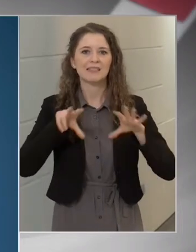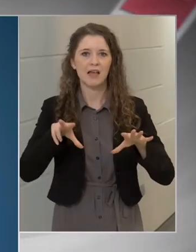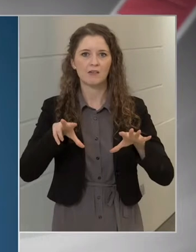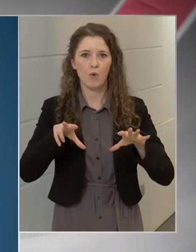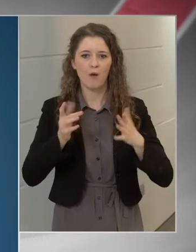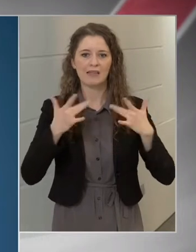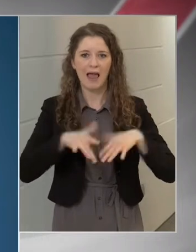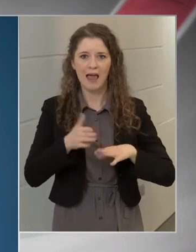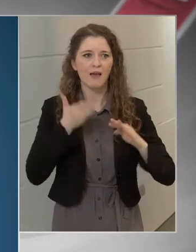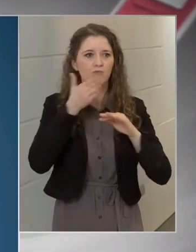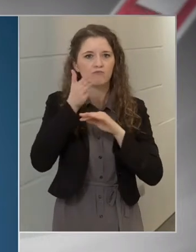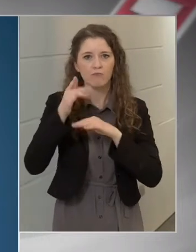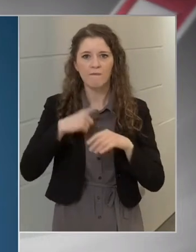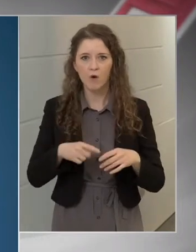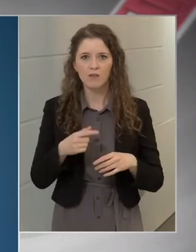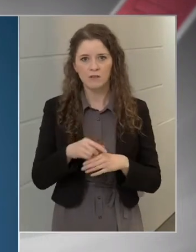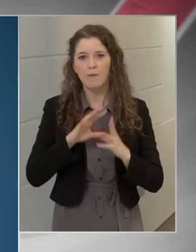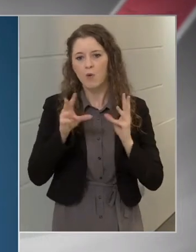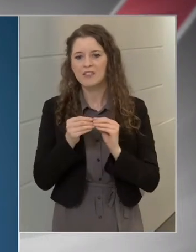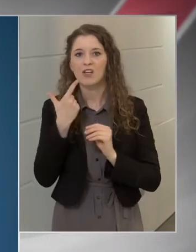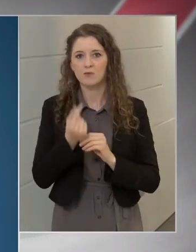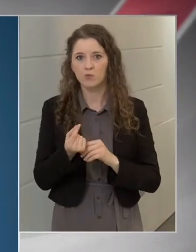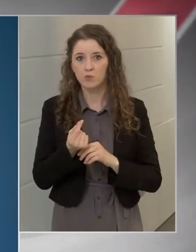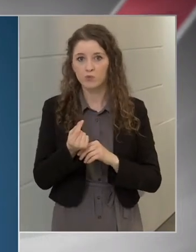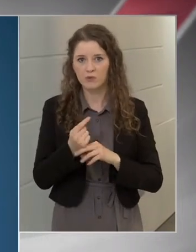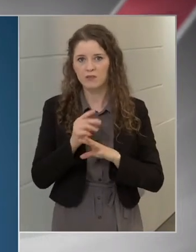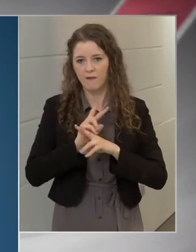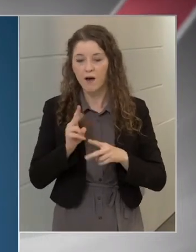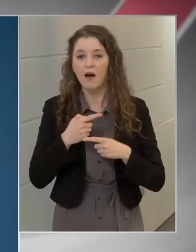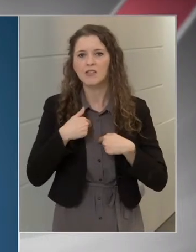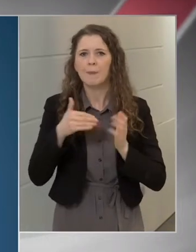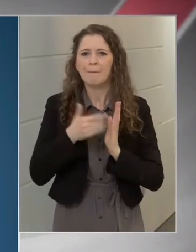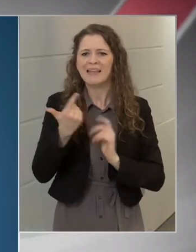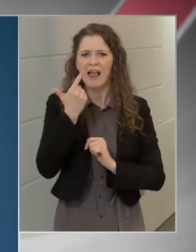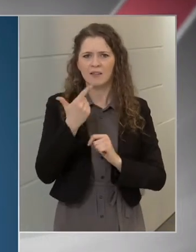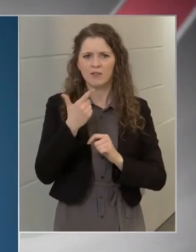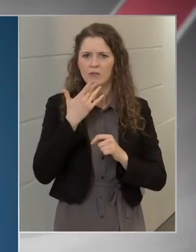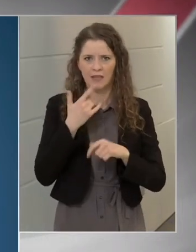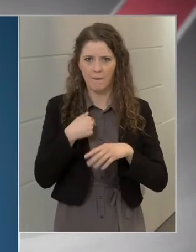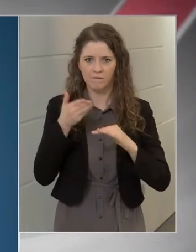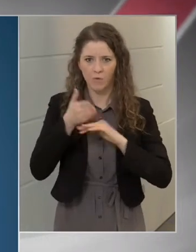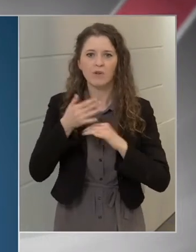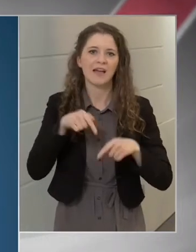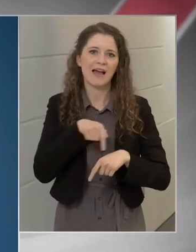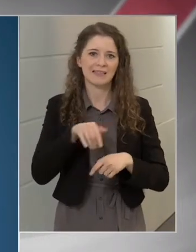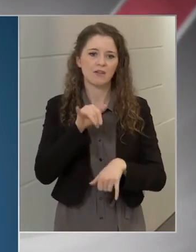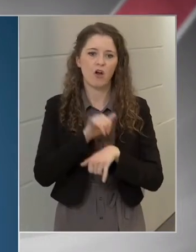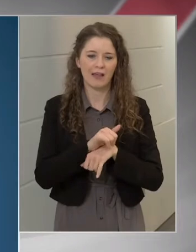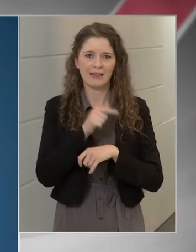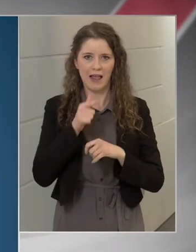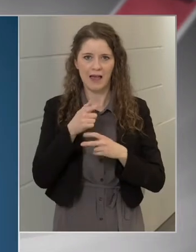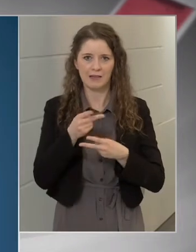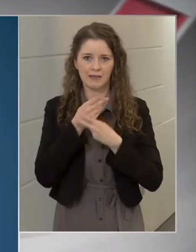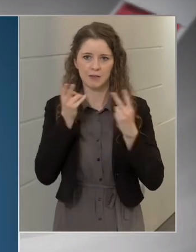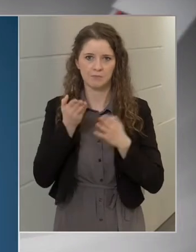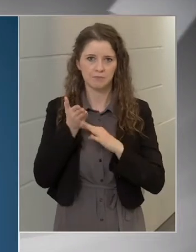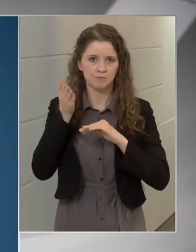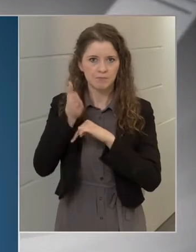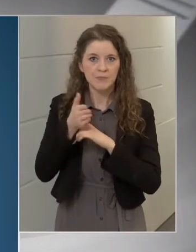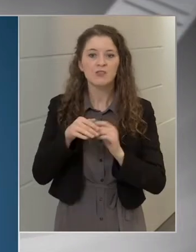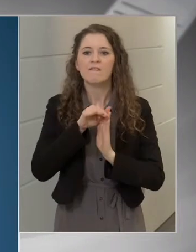20-ból. Ezen a héten újabb két helyszínnel befejeződik a megyei oltási munkacsoportok látogatása és